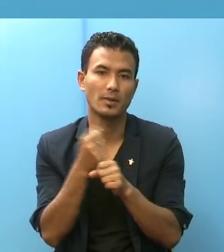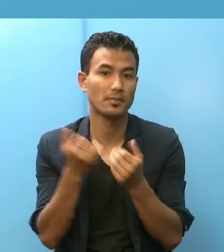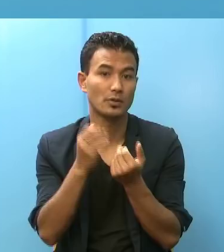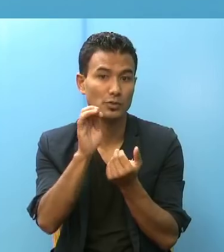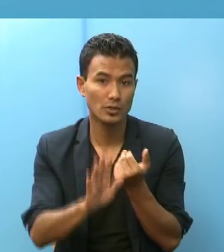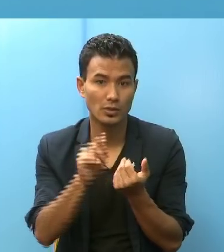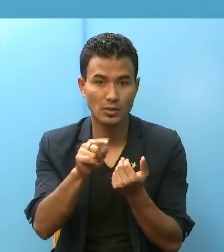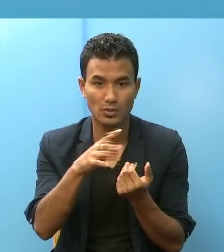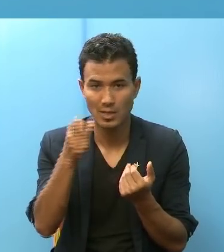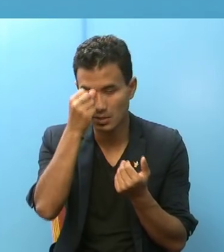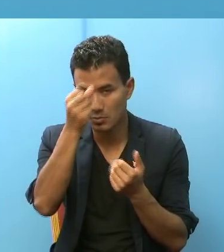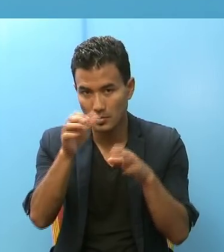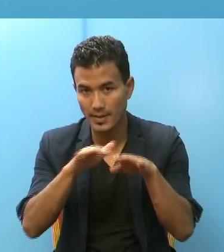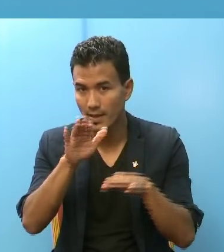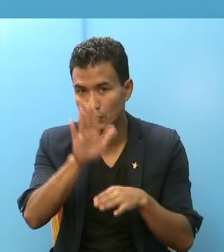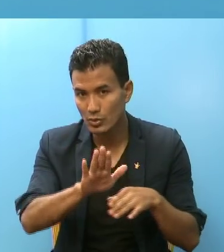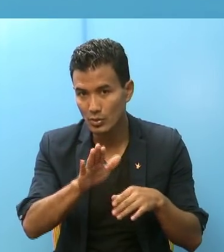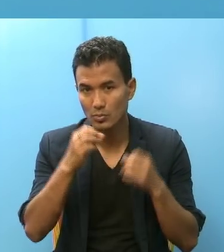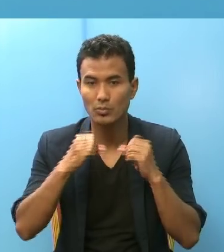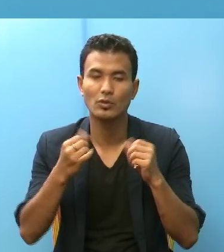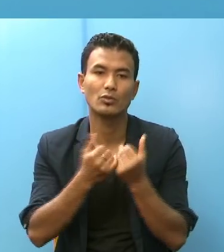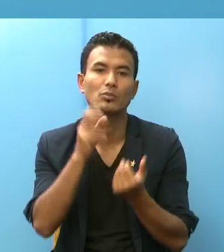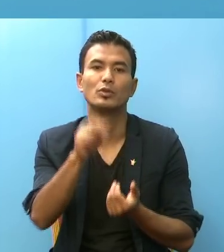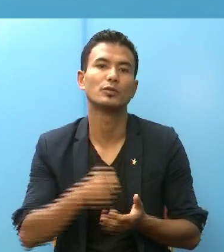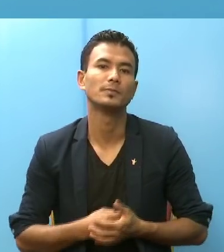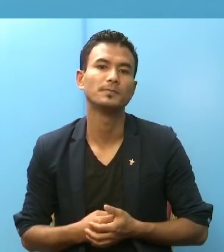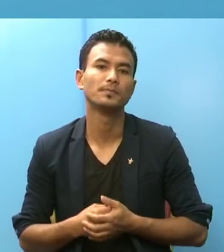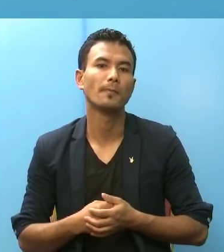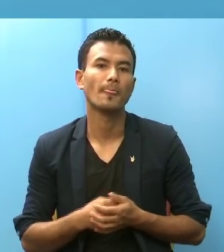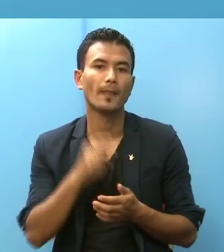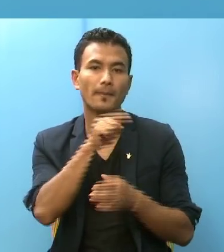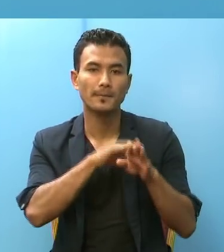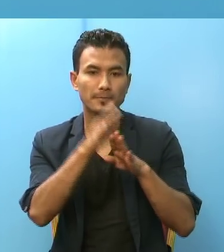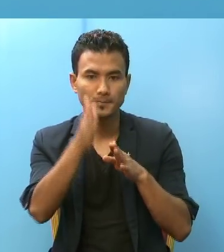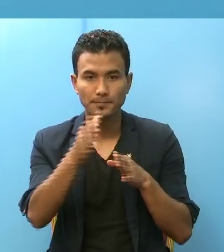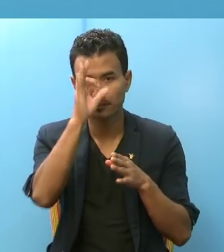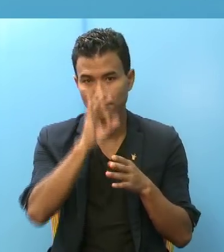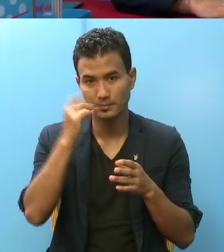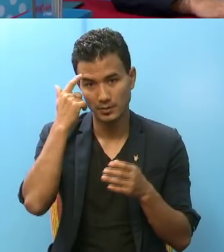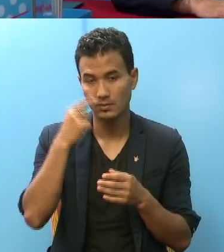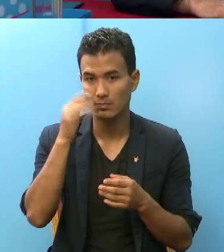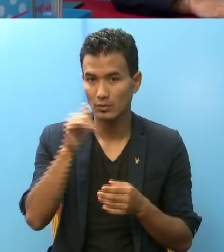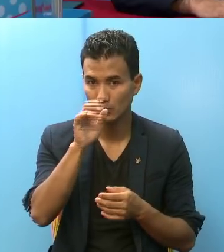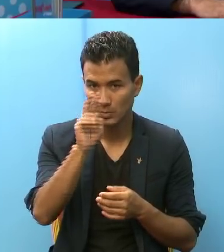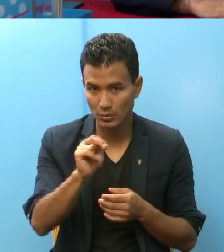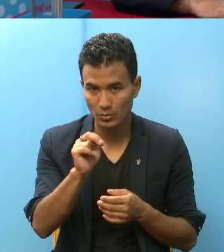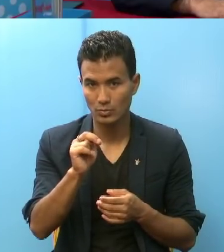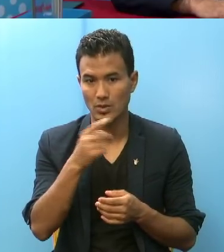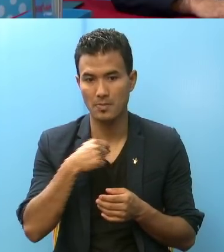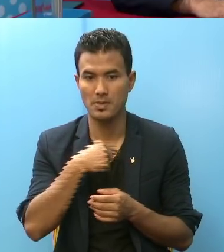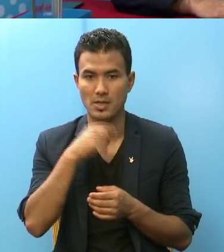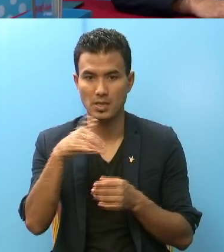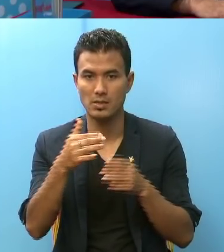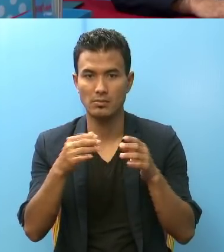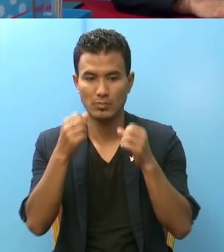तेसका लागी पुर्वाधार चन तेसको प्रयोगनु परेव दर्शा भरले चाहिं बुलाउं बिग्गी हरलाई बुला राउंड टेबल